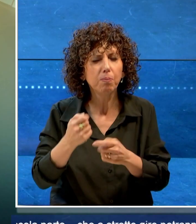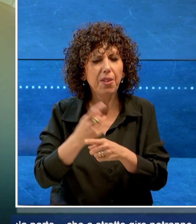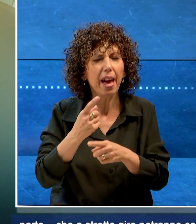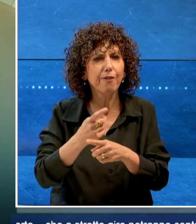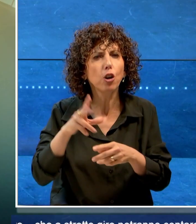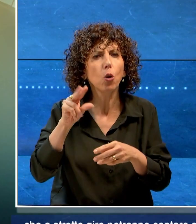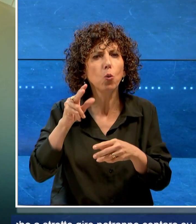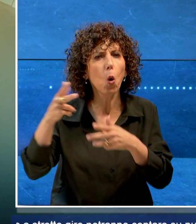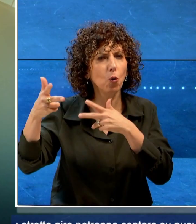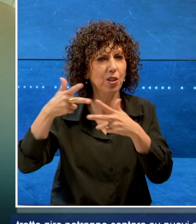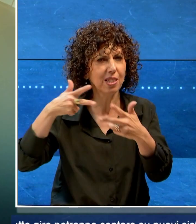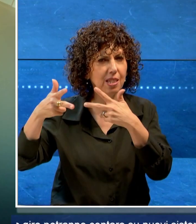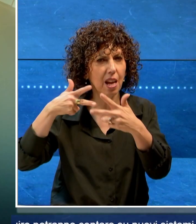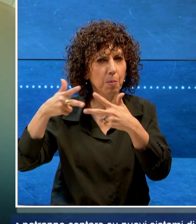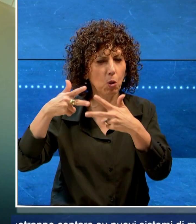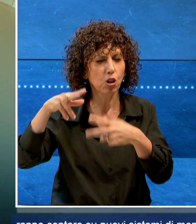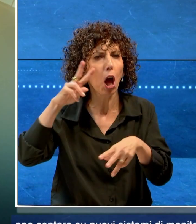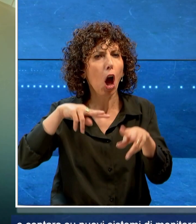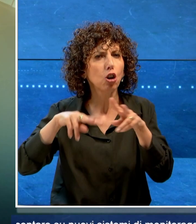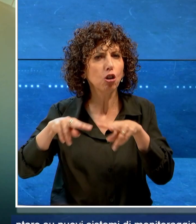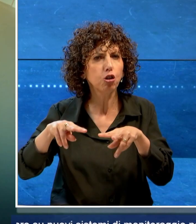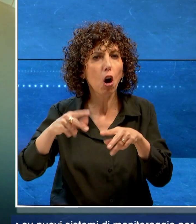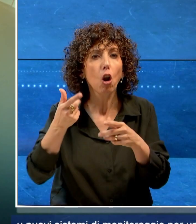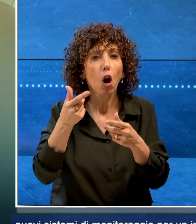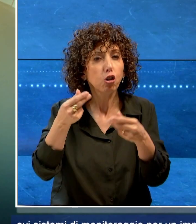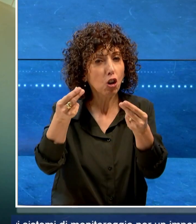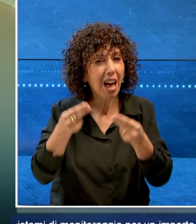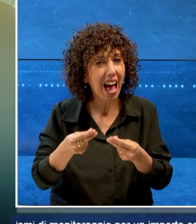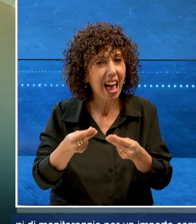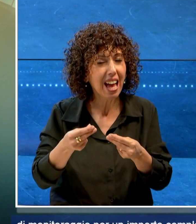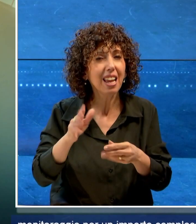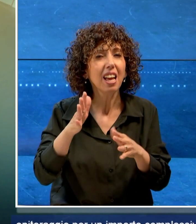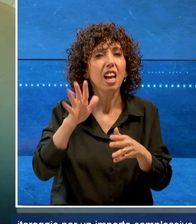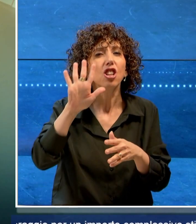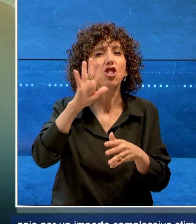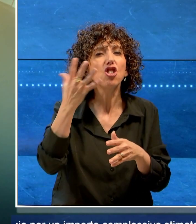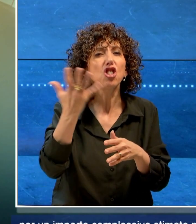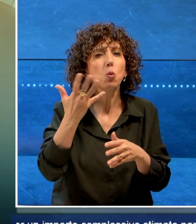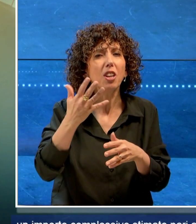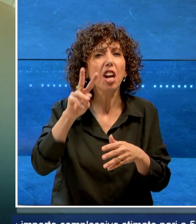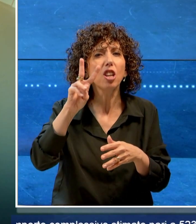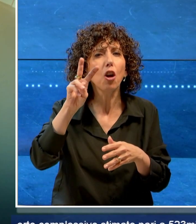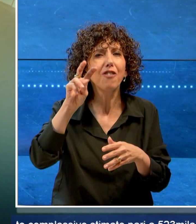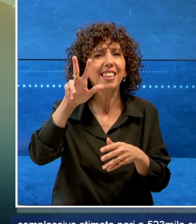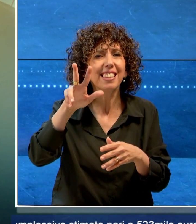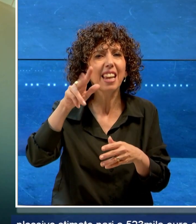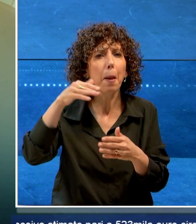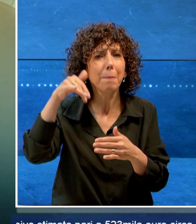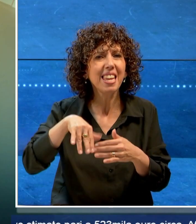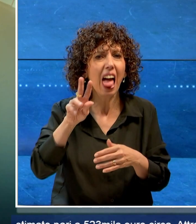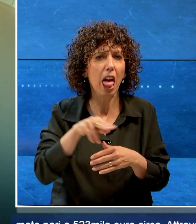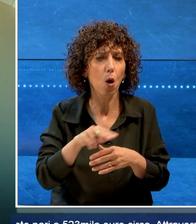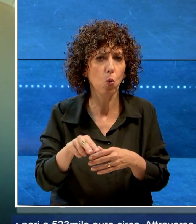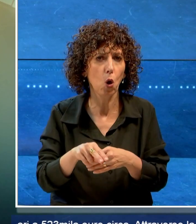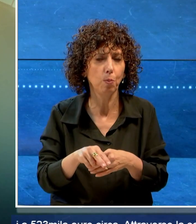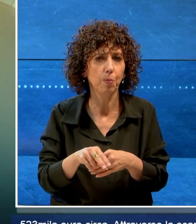su nuovi sistemi di monitoraggio per un importo complessivo pari a 523.000 euro.